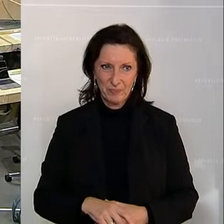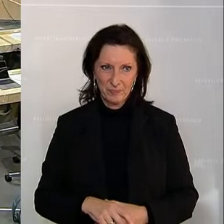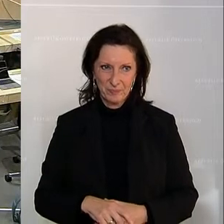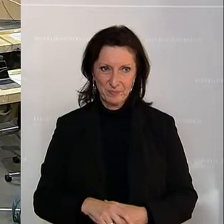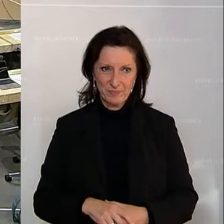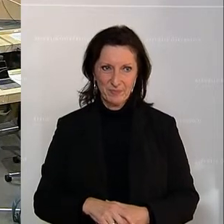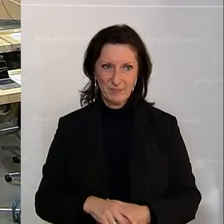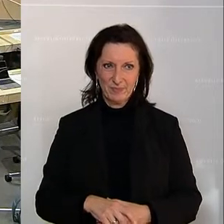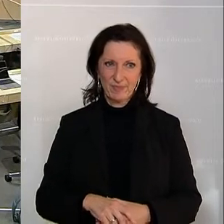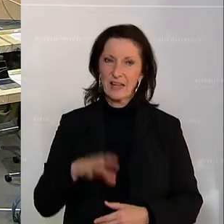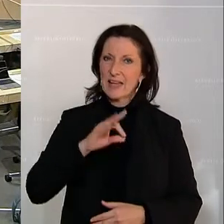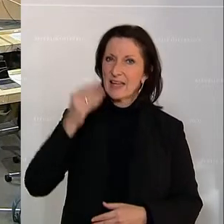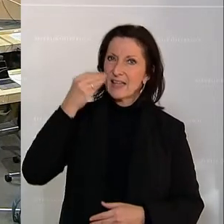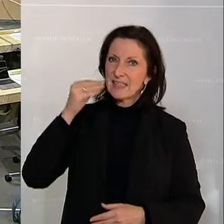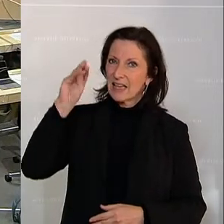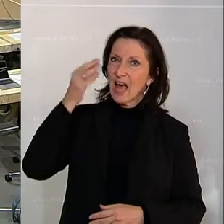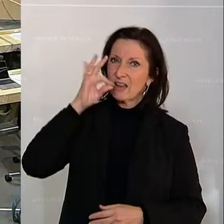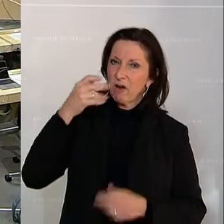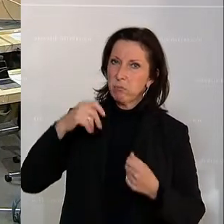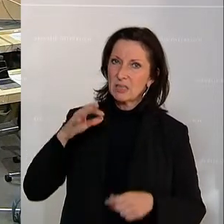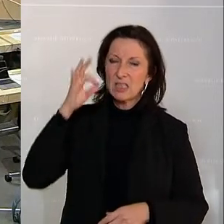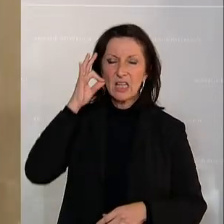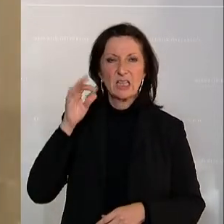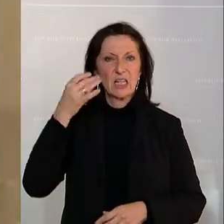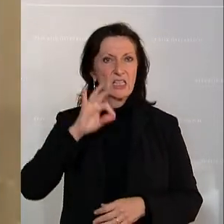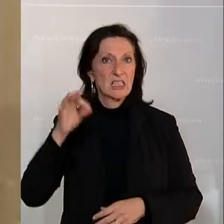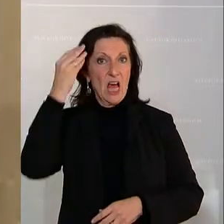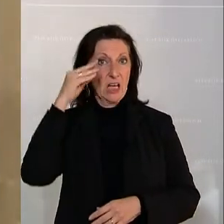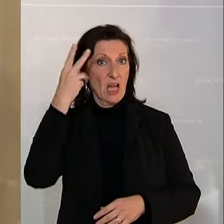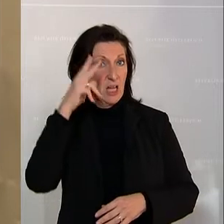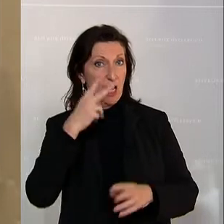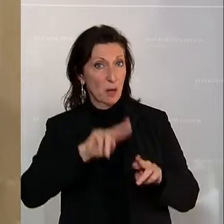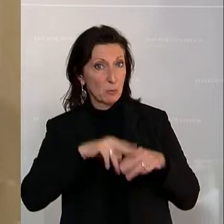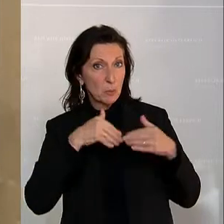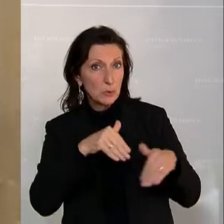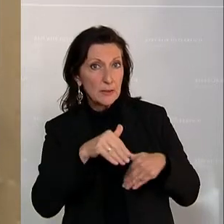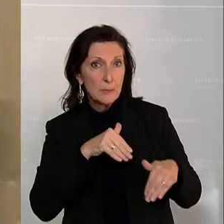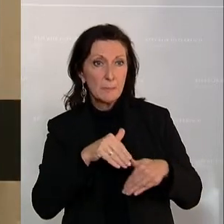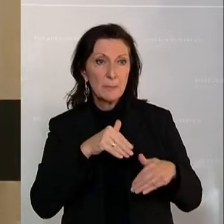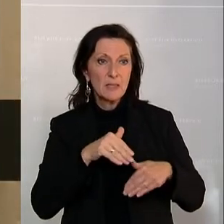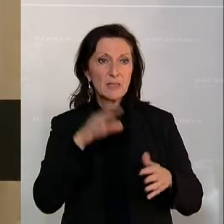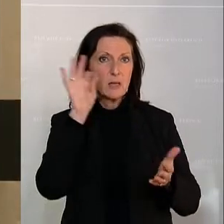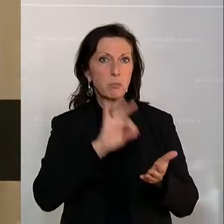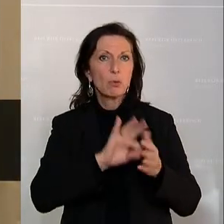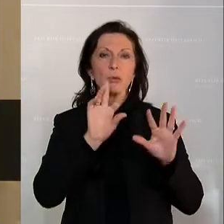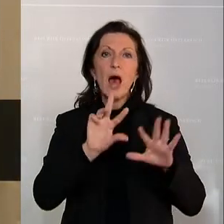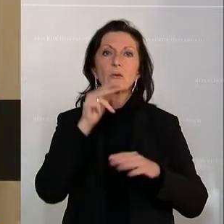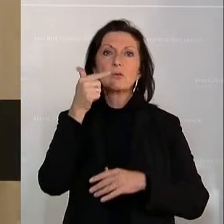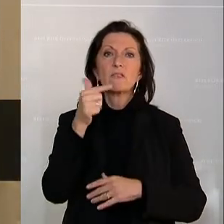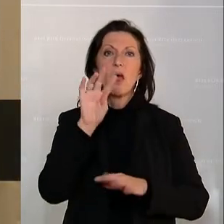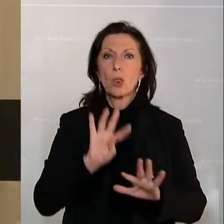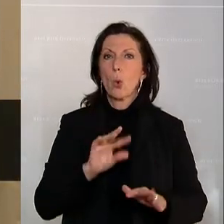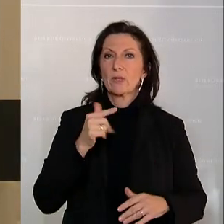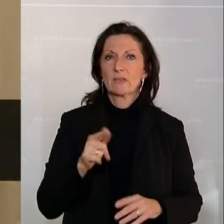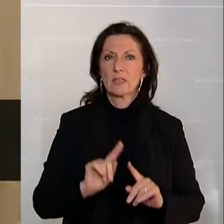Sehr geschätzte Frau Präsidentin, sehr geehrter Herr Bundesminister, ich darf zum Tagesordnungspunkt 28 und 29, Erhöhung der